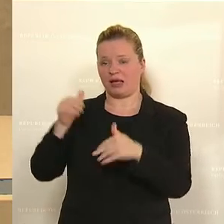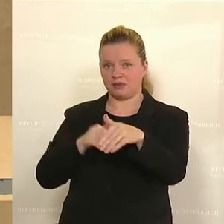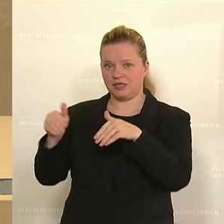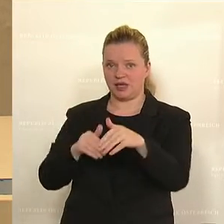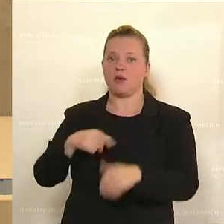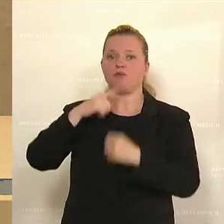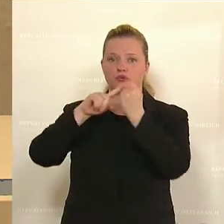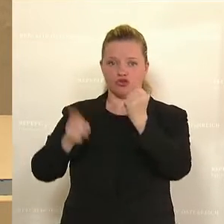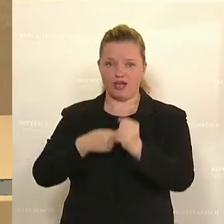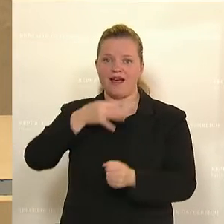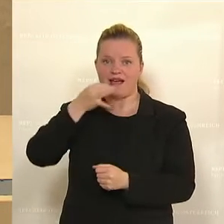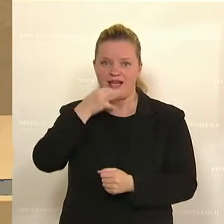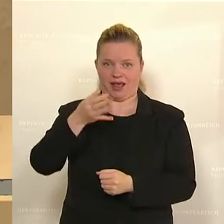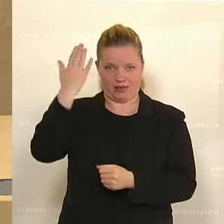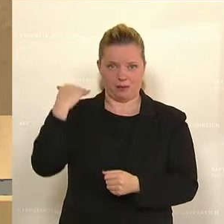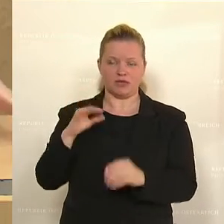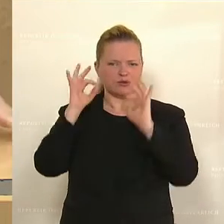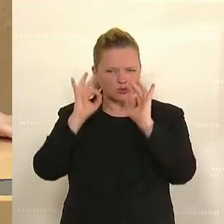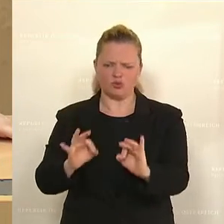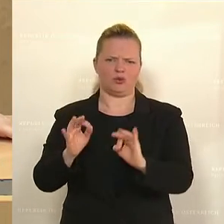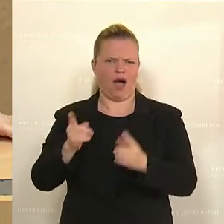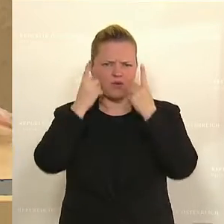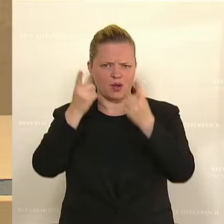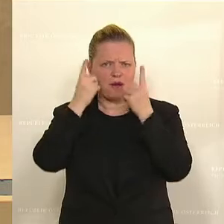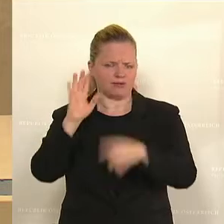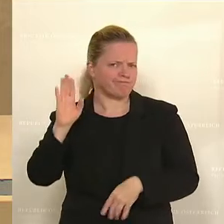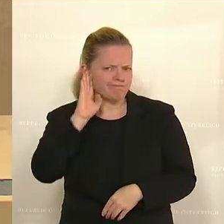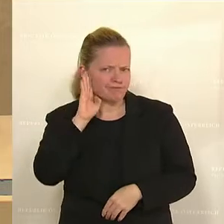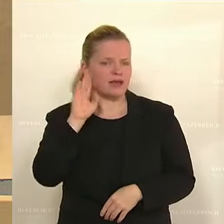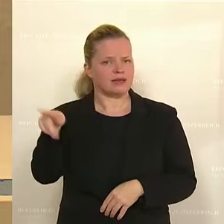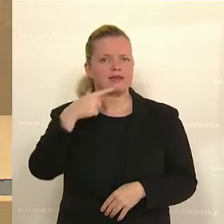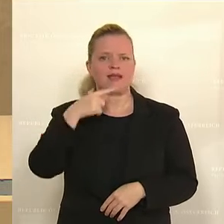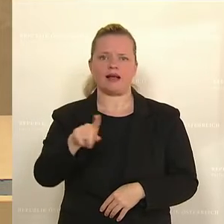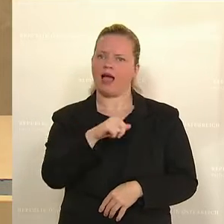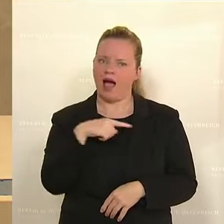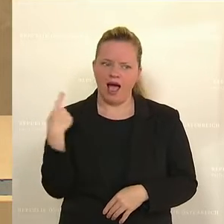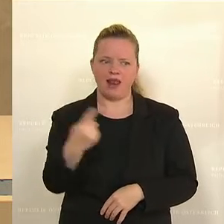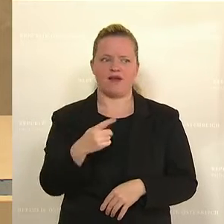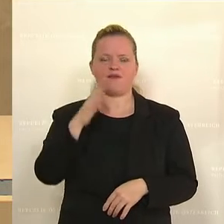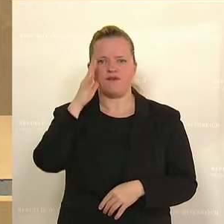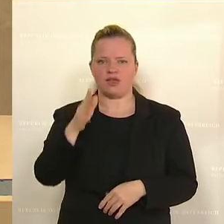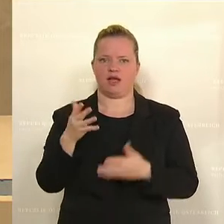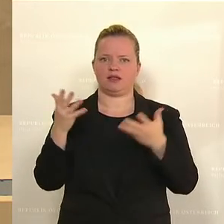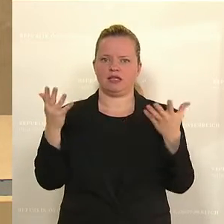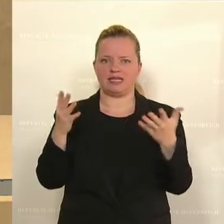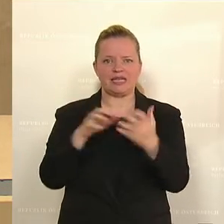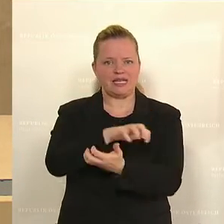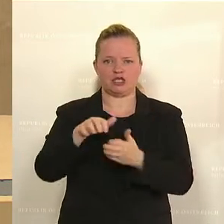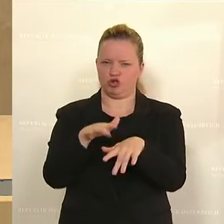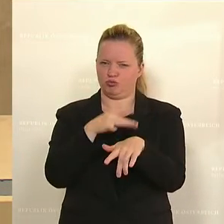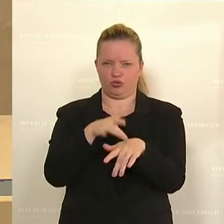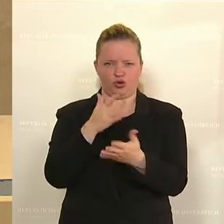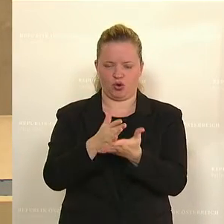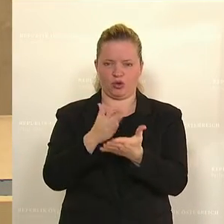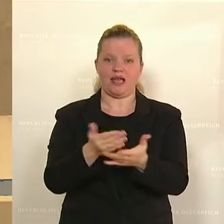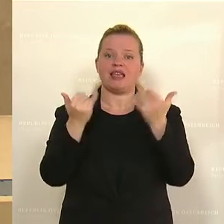bei der Budgetrede ziemlich gut zugehört und da haben Sie gesagt, dass wir alle die Krise spüren. Schauen wir uns einmal an, wie